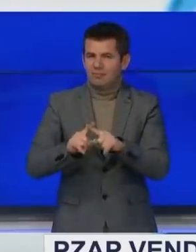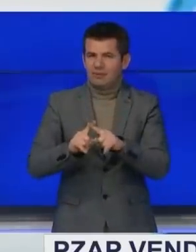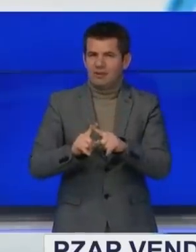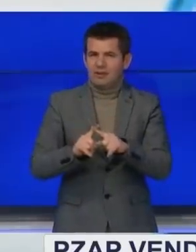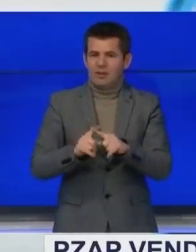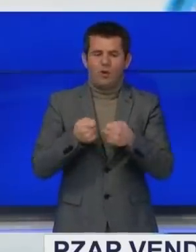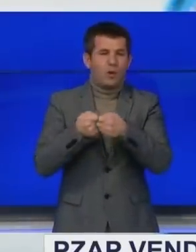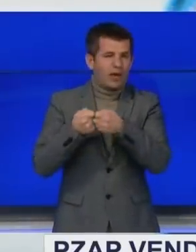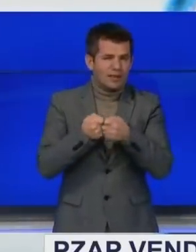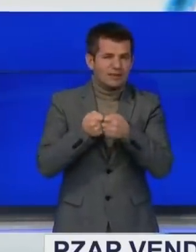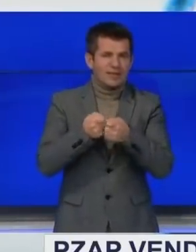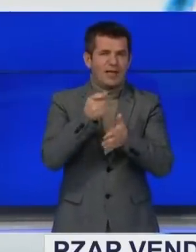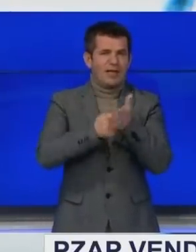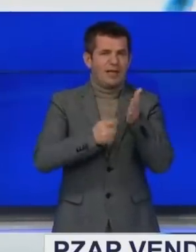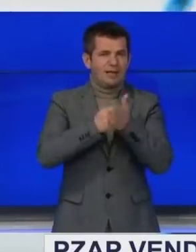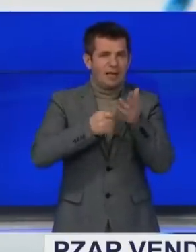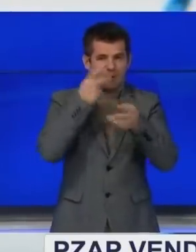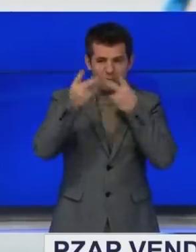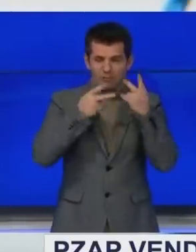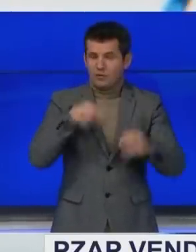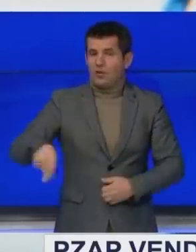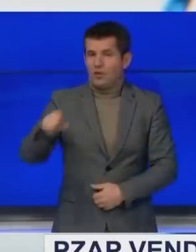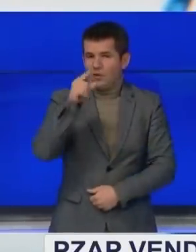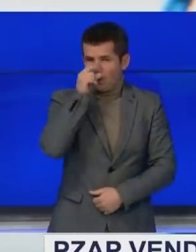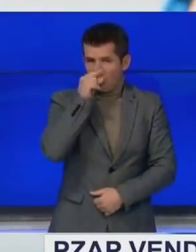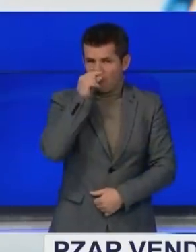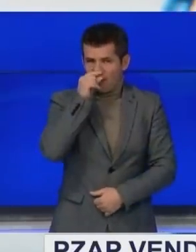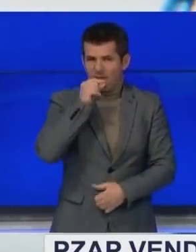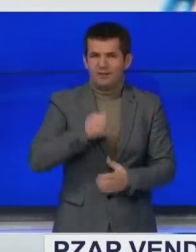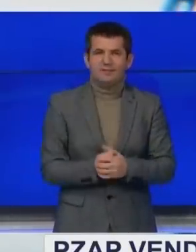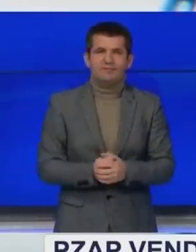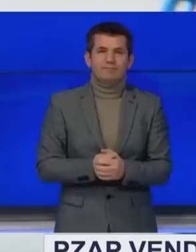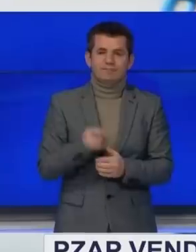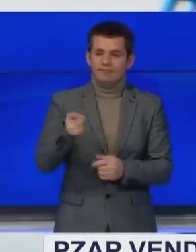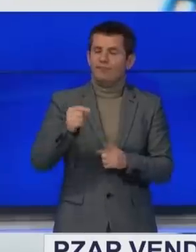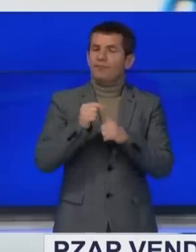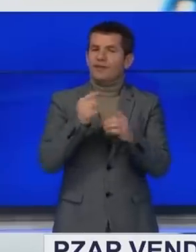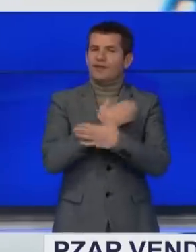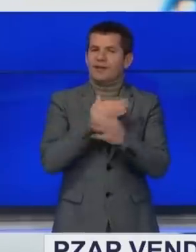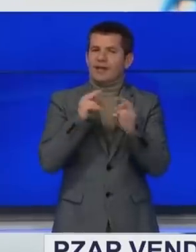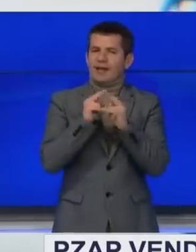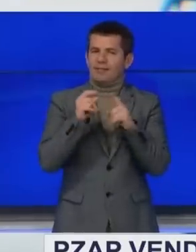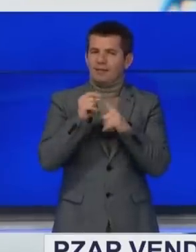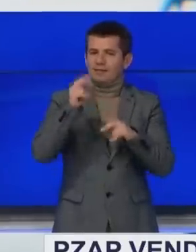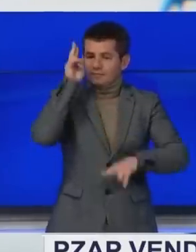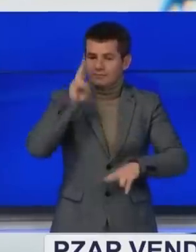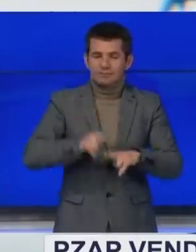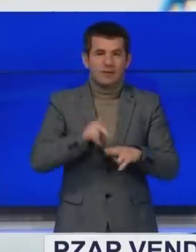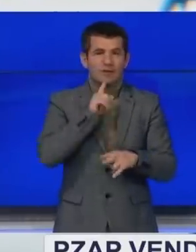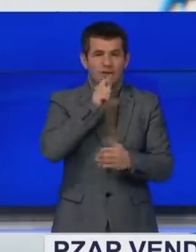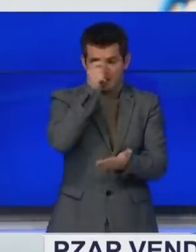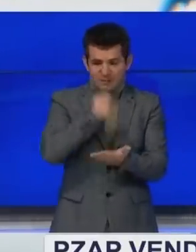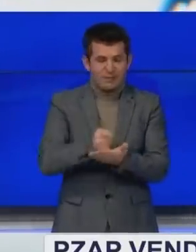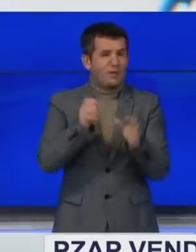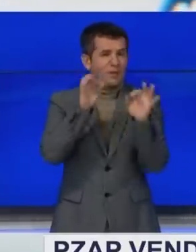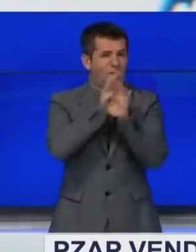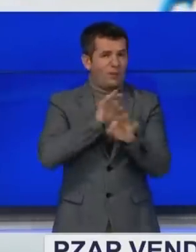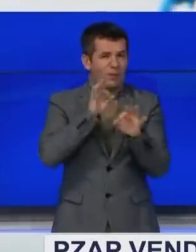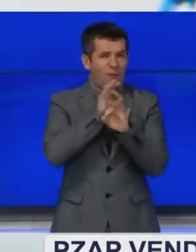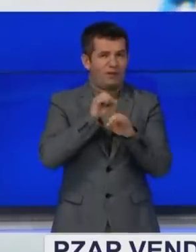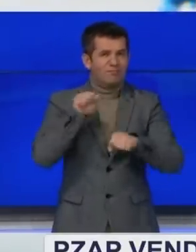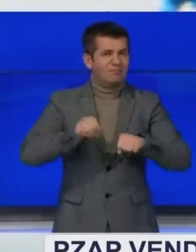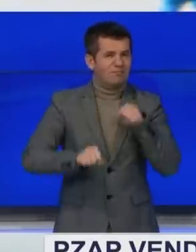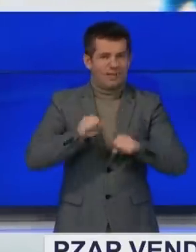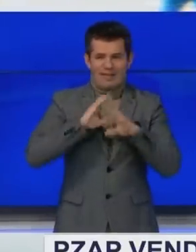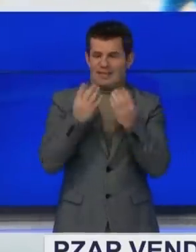organizata, antartë të komisioneve komunale të zgjedjeve. Gjithashtu pëzapo ka vendosur që përshkak të mos respektimi të kodit të mirësjeljes